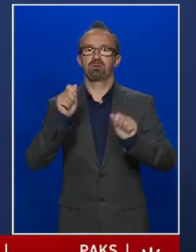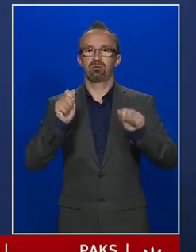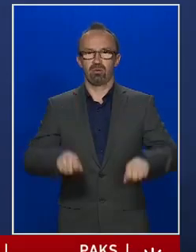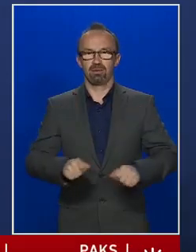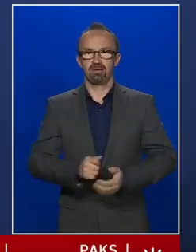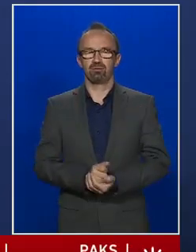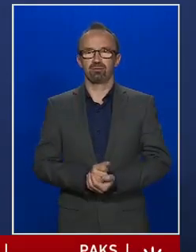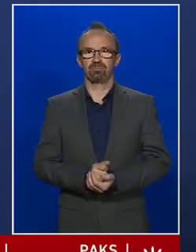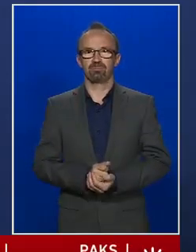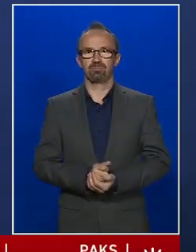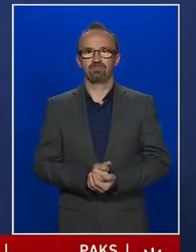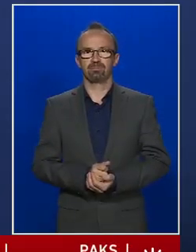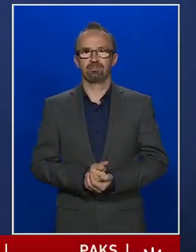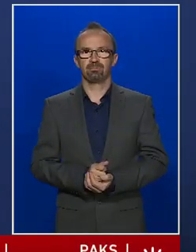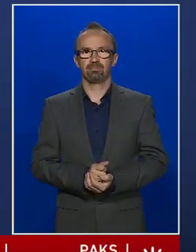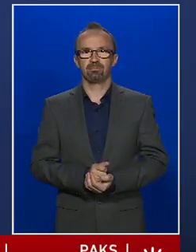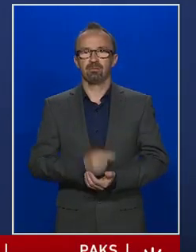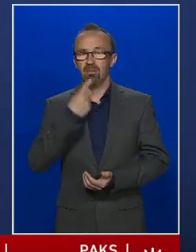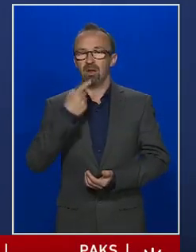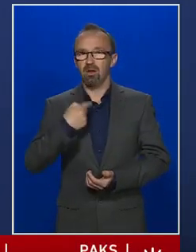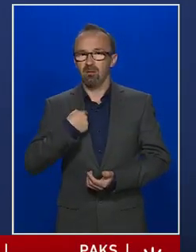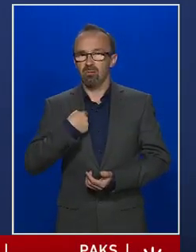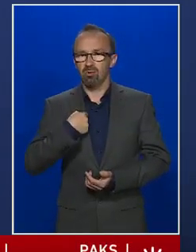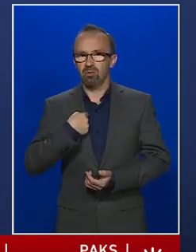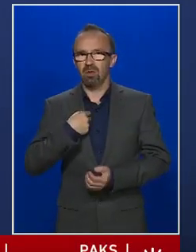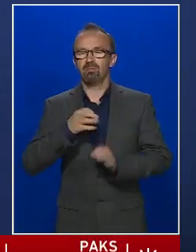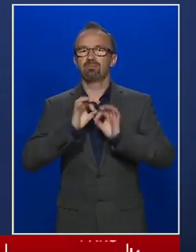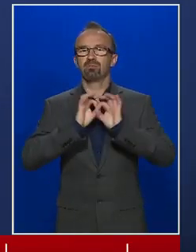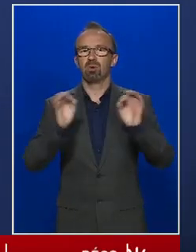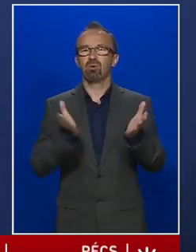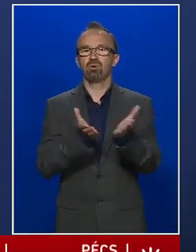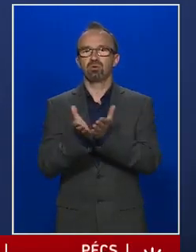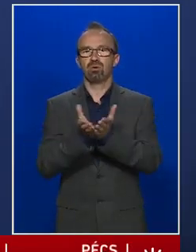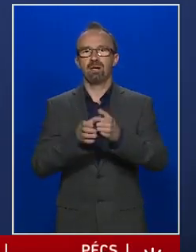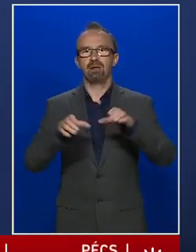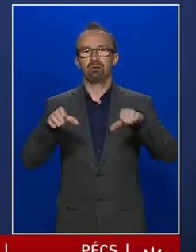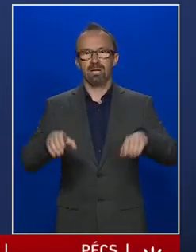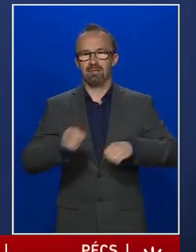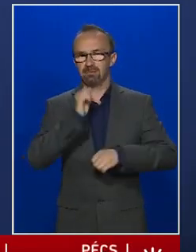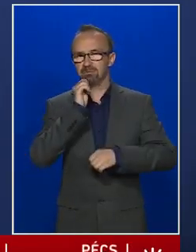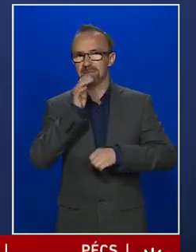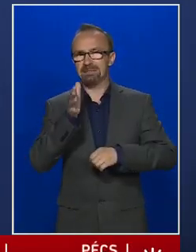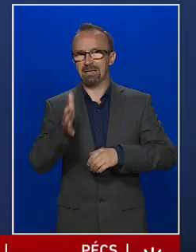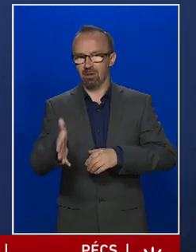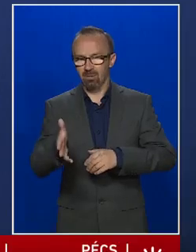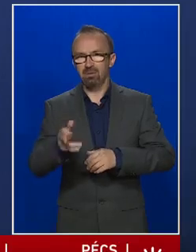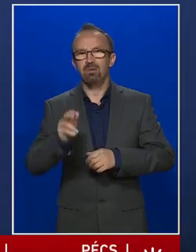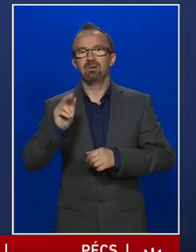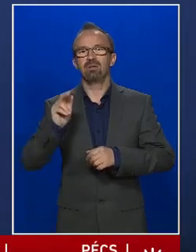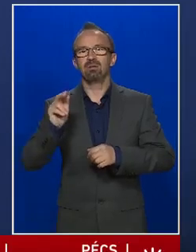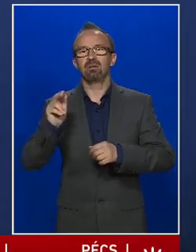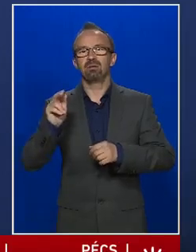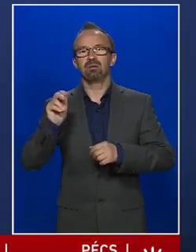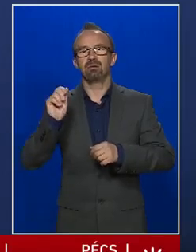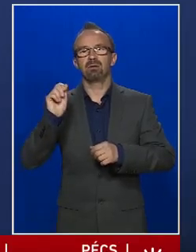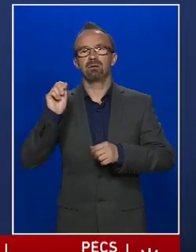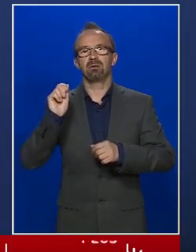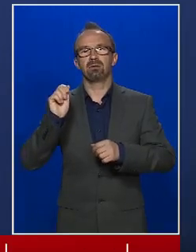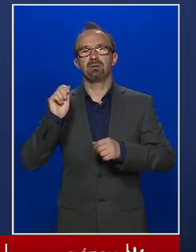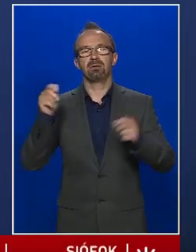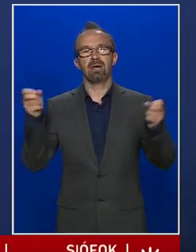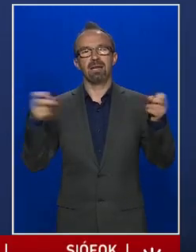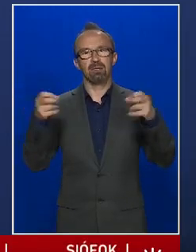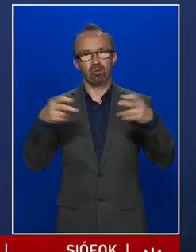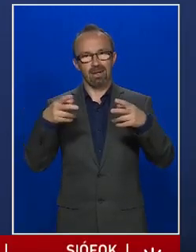döntést. Említettem, hogy nagyon jó szolgálatot tesz napjainkban az elektronikus szolgáltatói